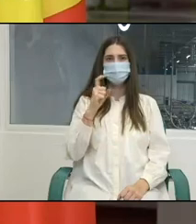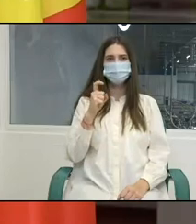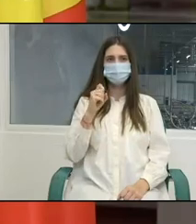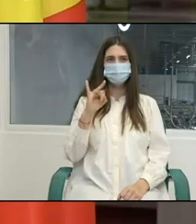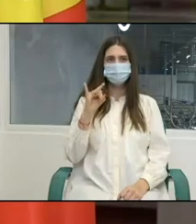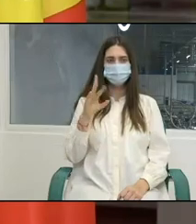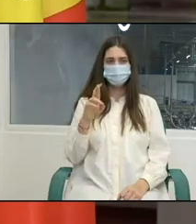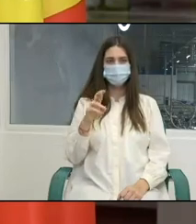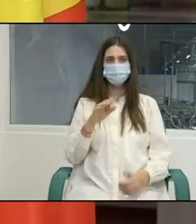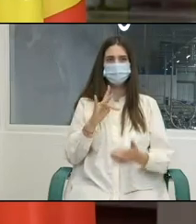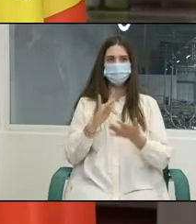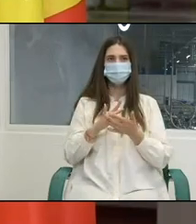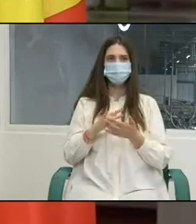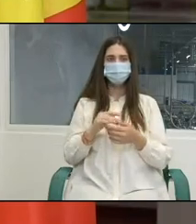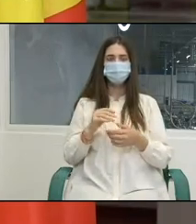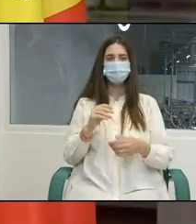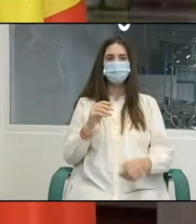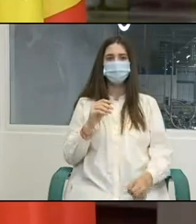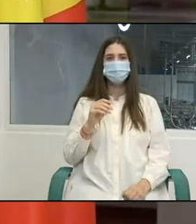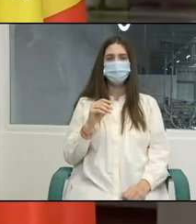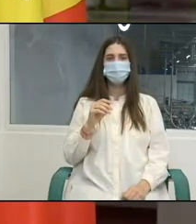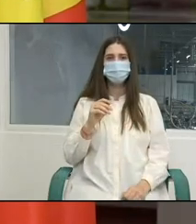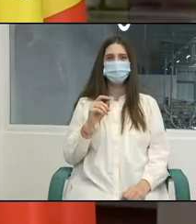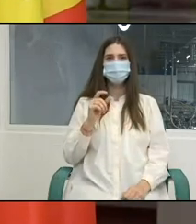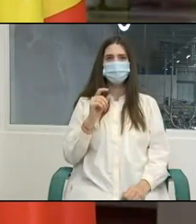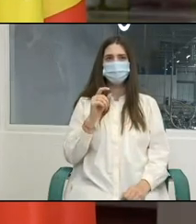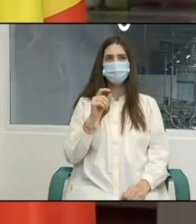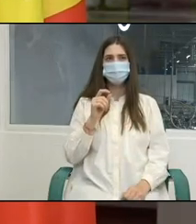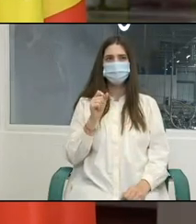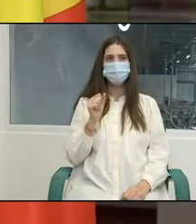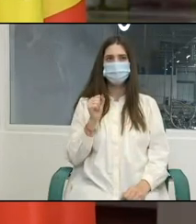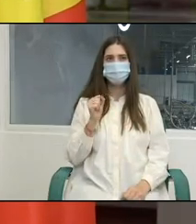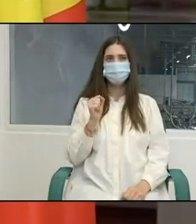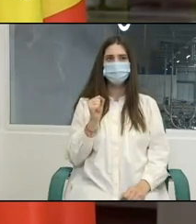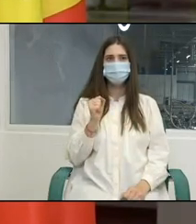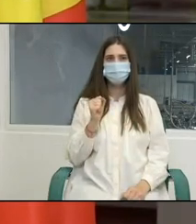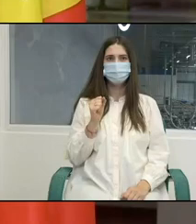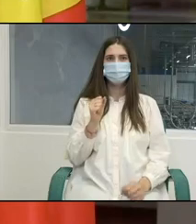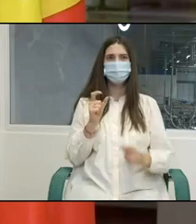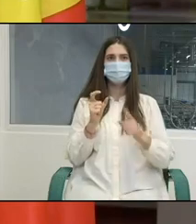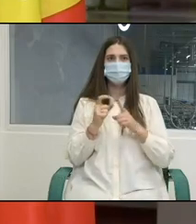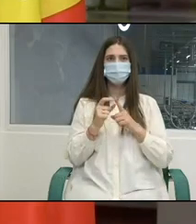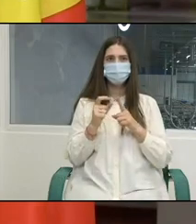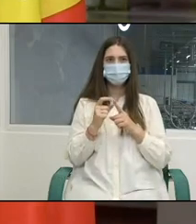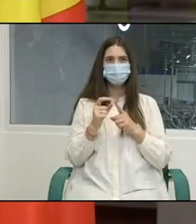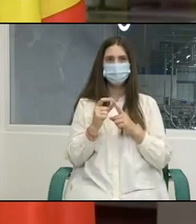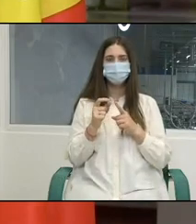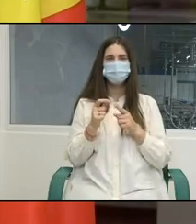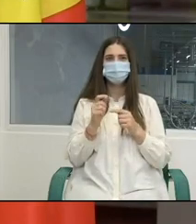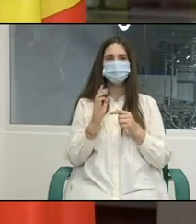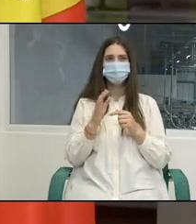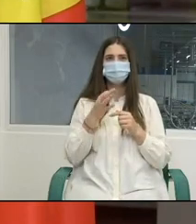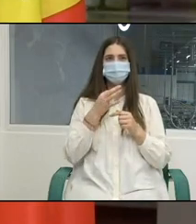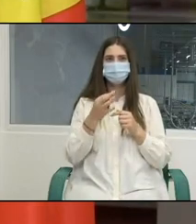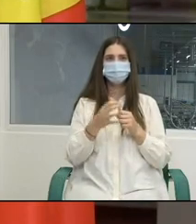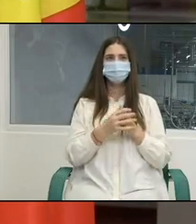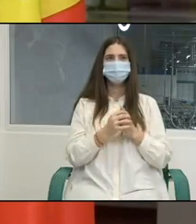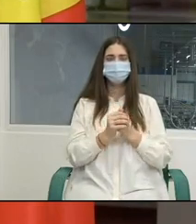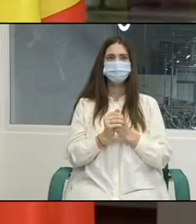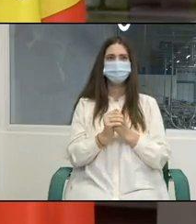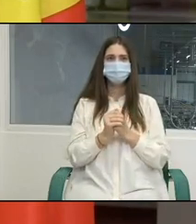domnului Heinz Koehler pentru o scurtă luare de cuvânt. Mulțumesc mult! Domnule director!